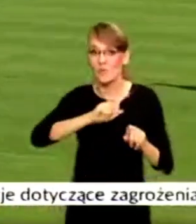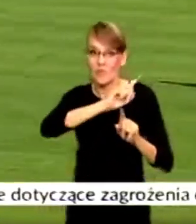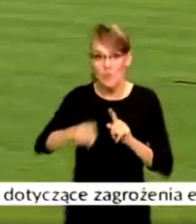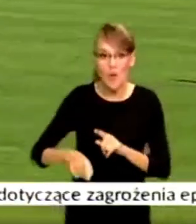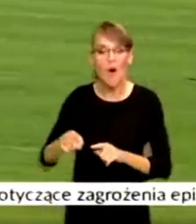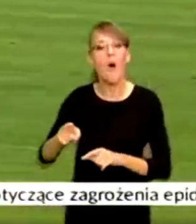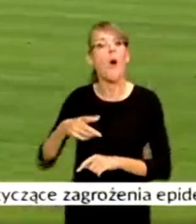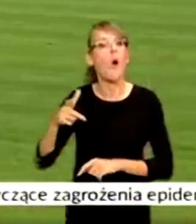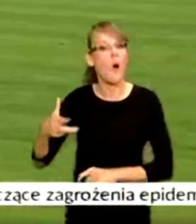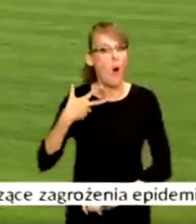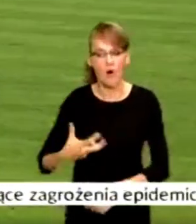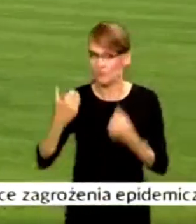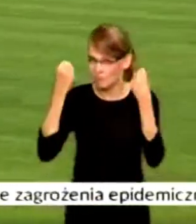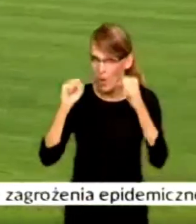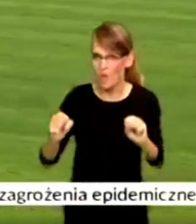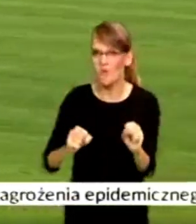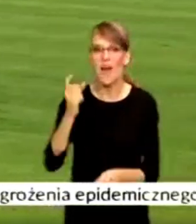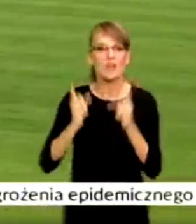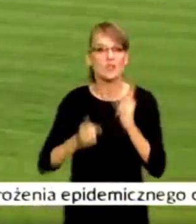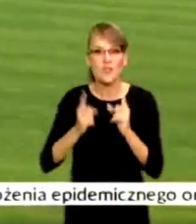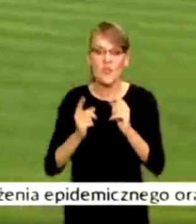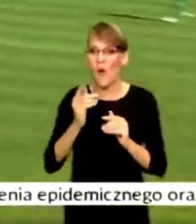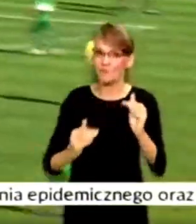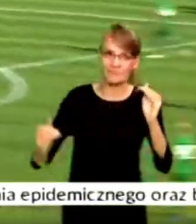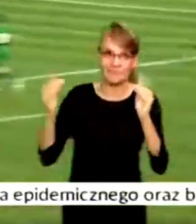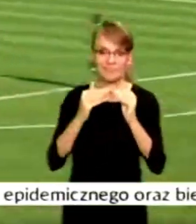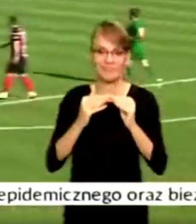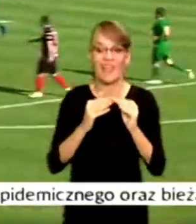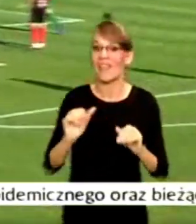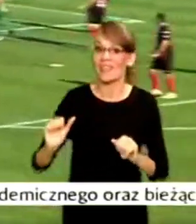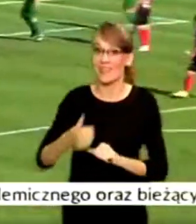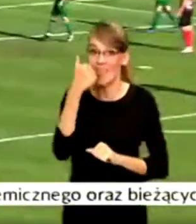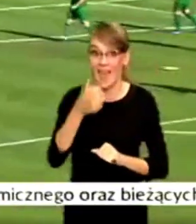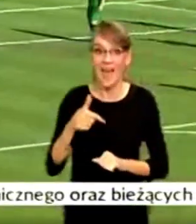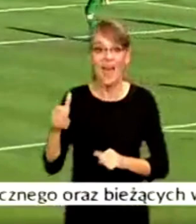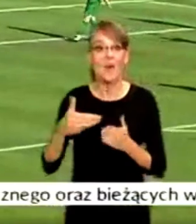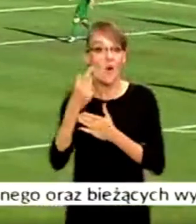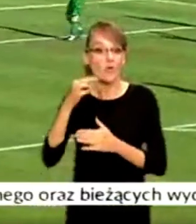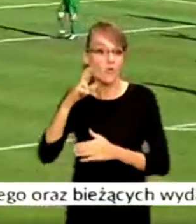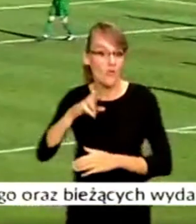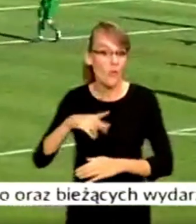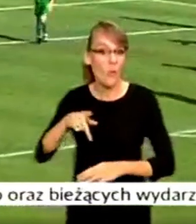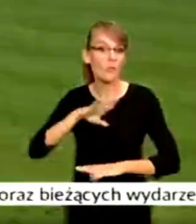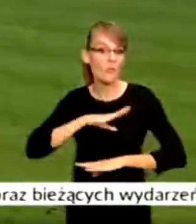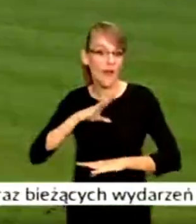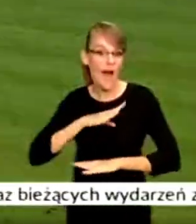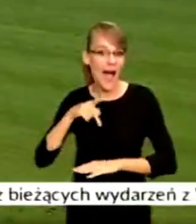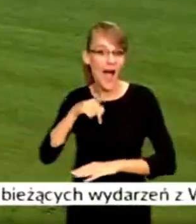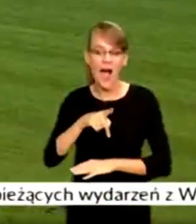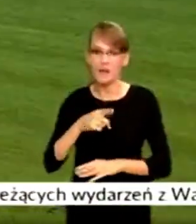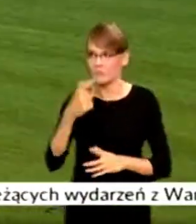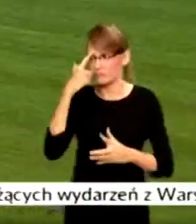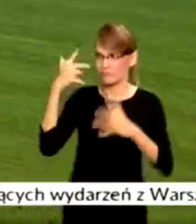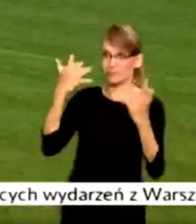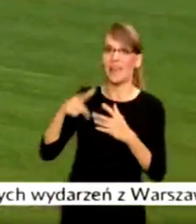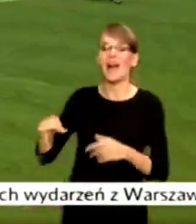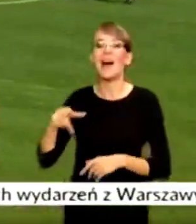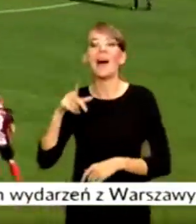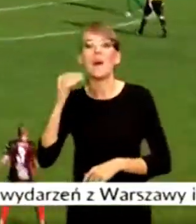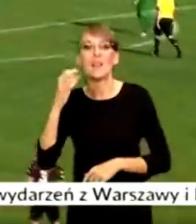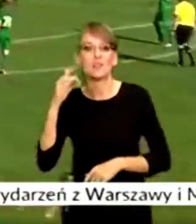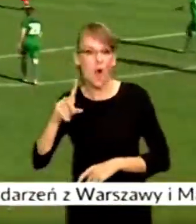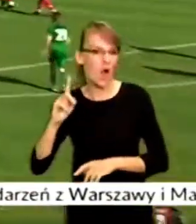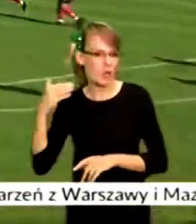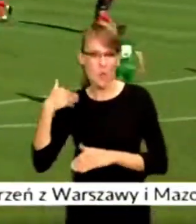zaatakowali goście i szybko doprowadzili do wyrównania. Najpierw nowodworskiego bramkarza strzałem z dystansu zaskoczył Wiktor Patrzykąt,